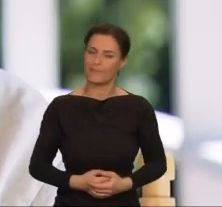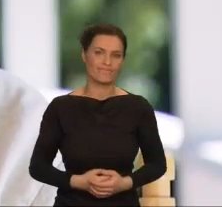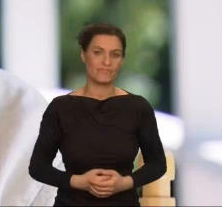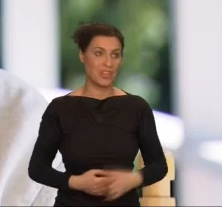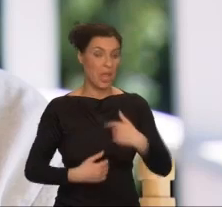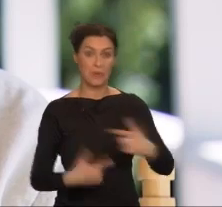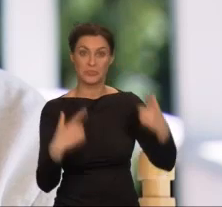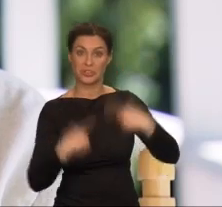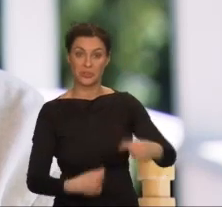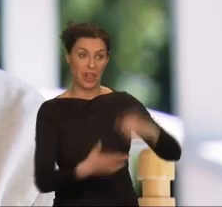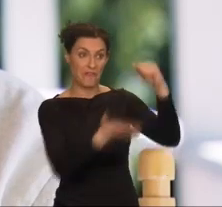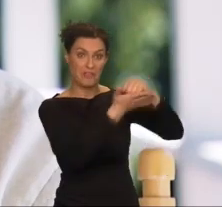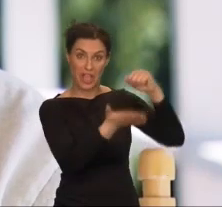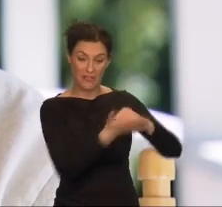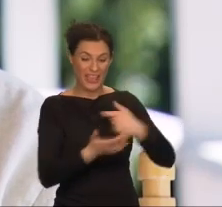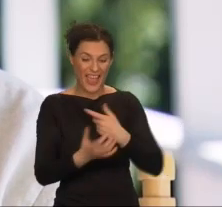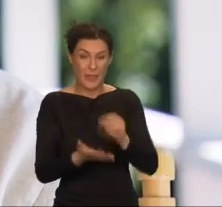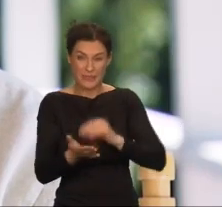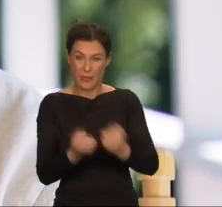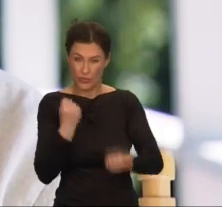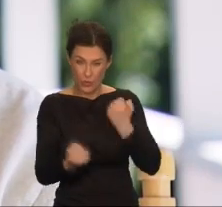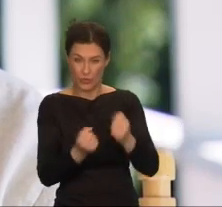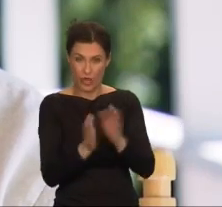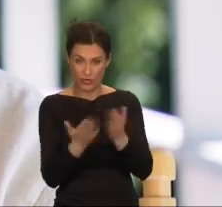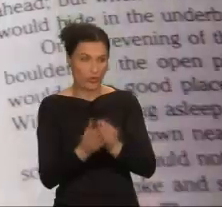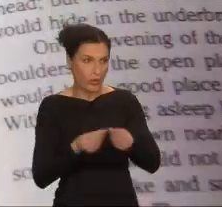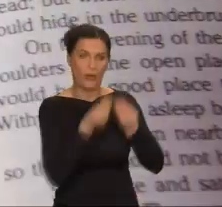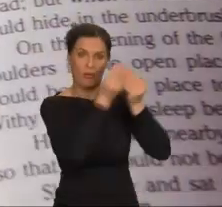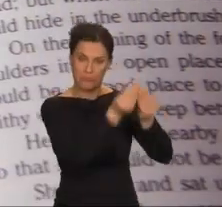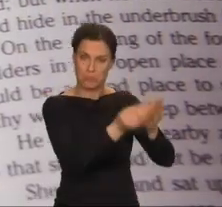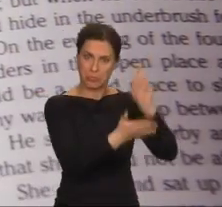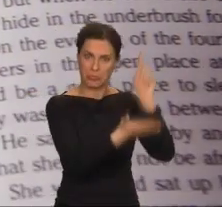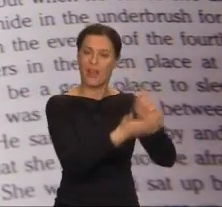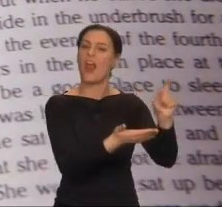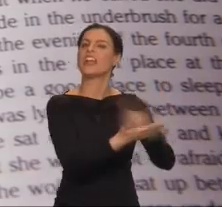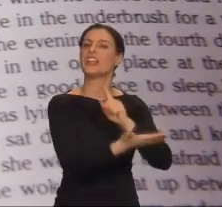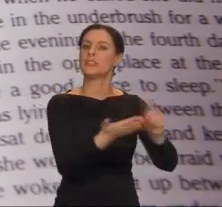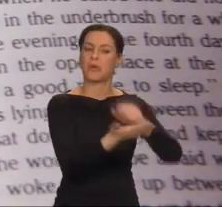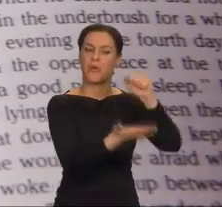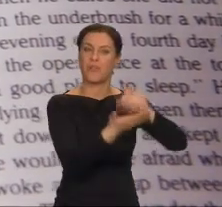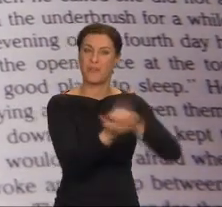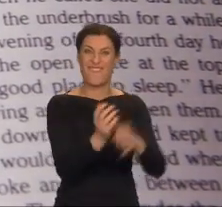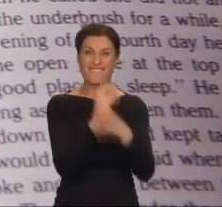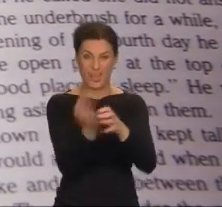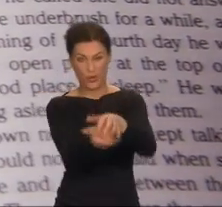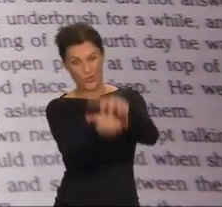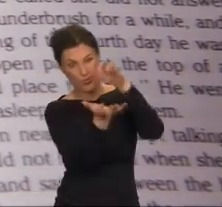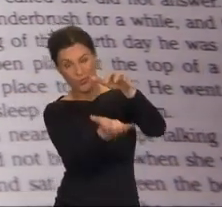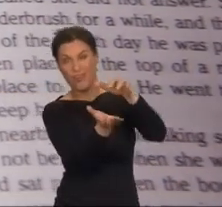Byłam zaskoczona, że wydawca ją przyjął. Podejmował duże ryzyko, publikując opasłe tomiszcze o